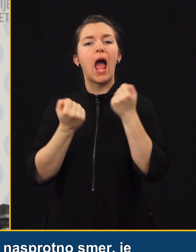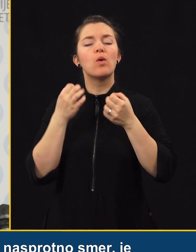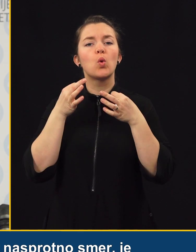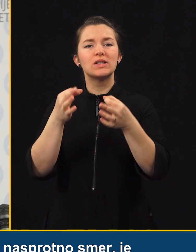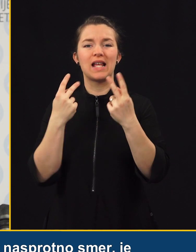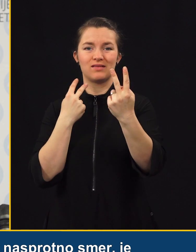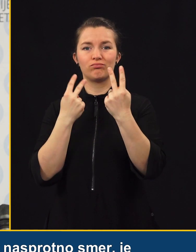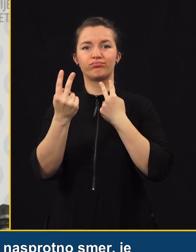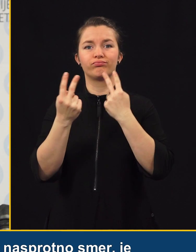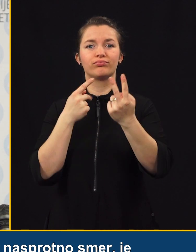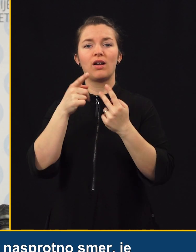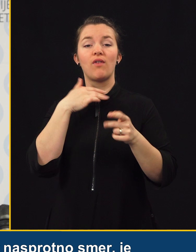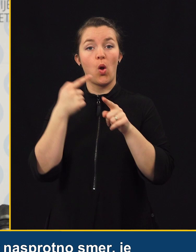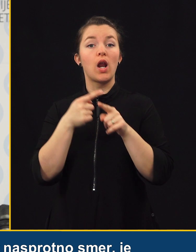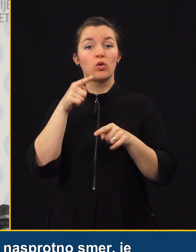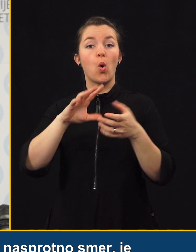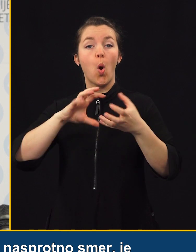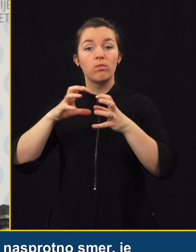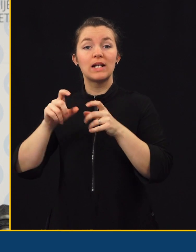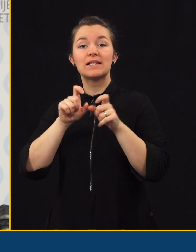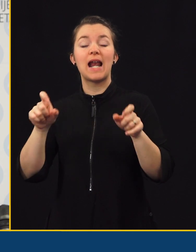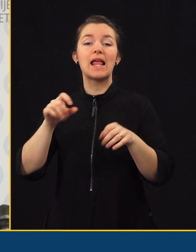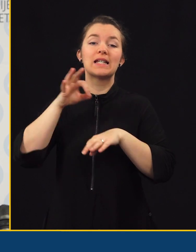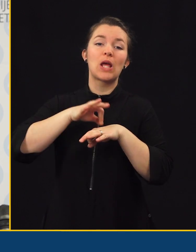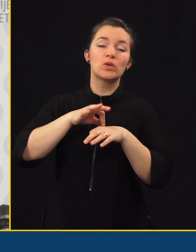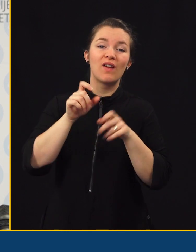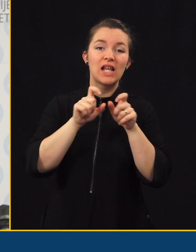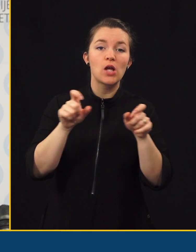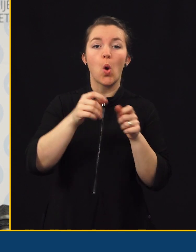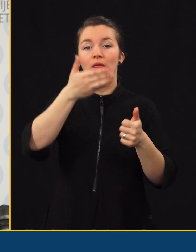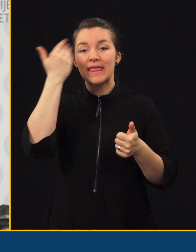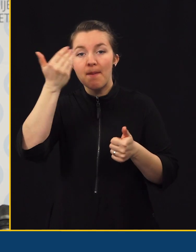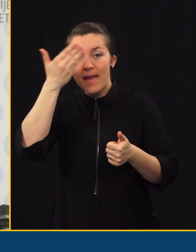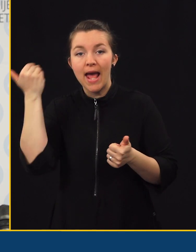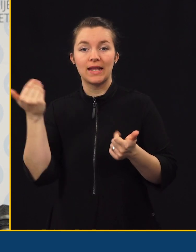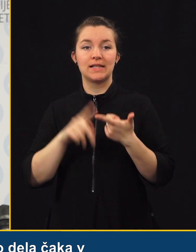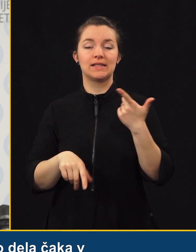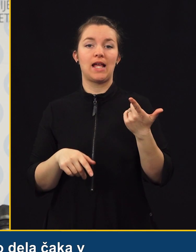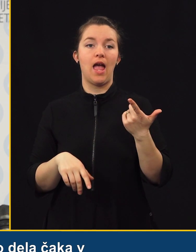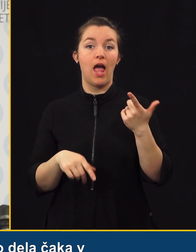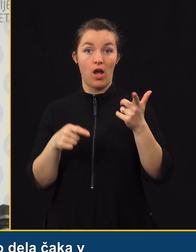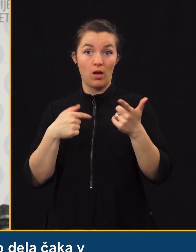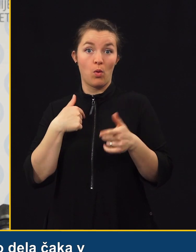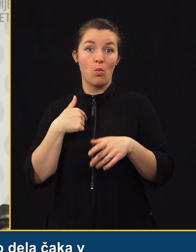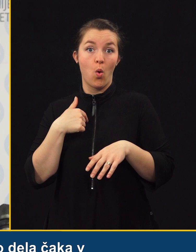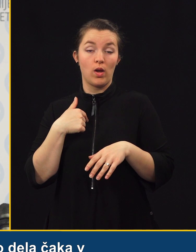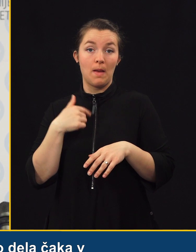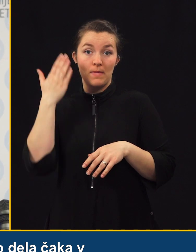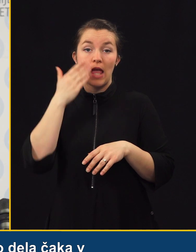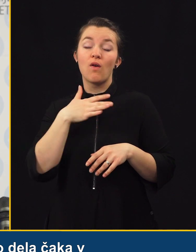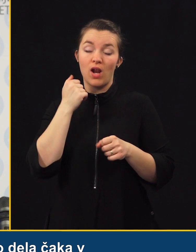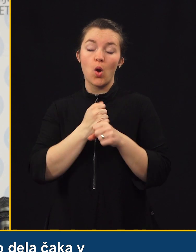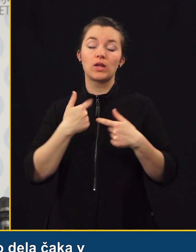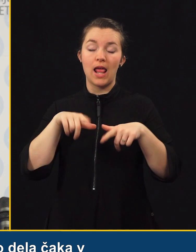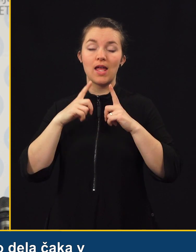govorimo o avtocesti na sprotni vožnji, je velikokrat to bila tudi kombinacija zaradi zdravstvenih razlogov, demence, tako da nas po mojem mnenju veliko dela